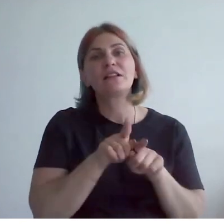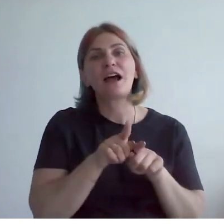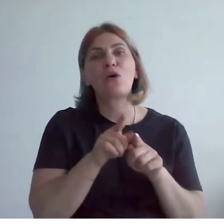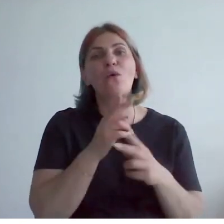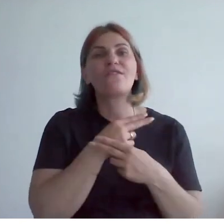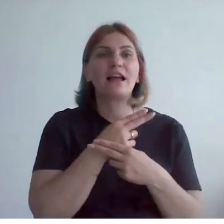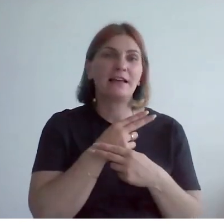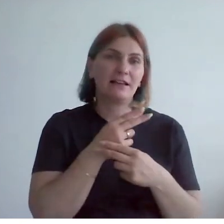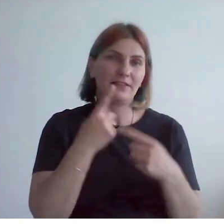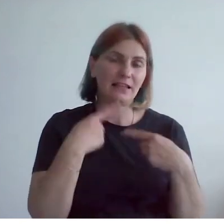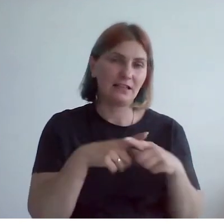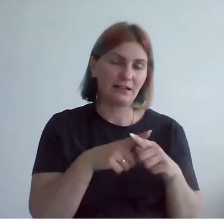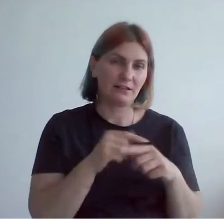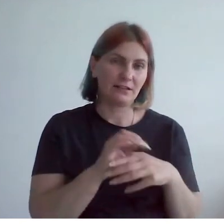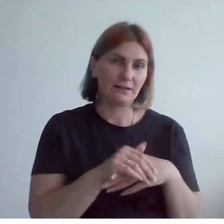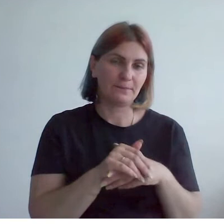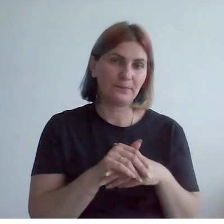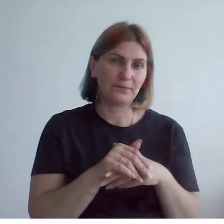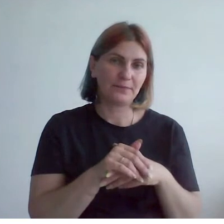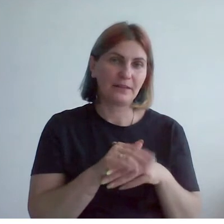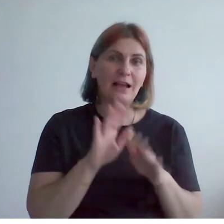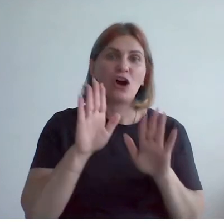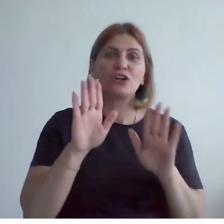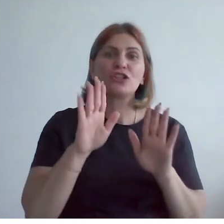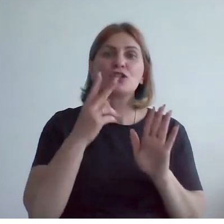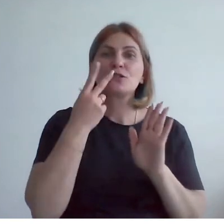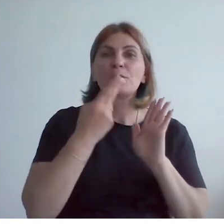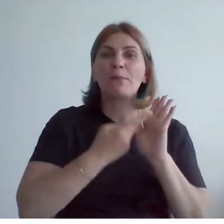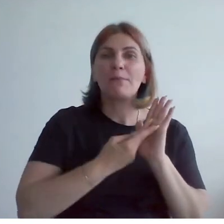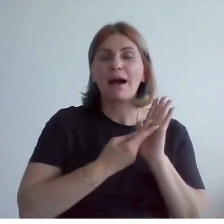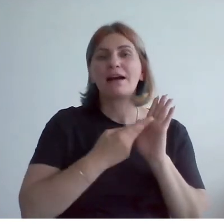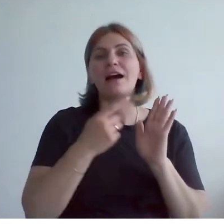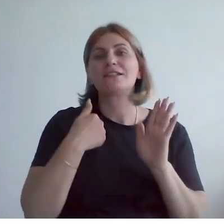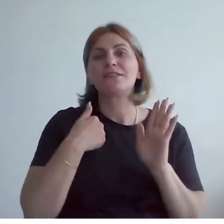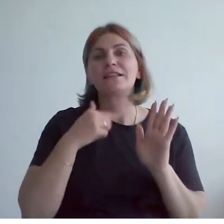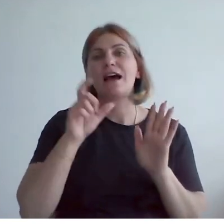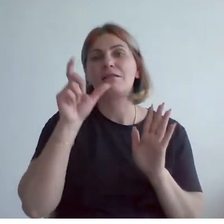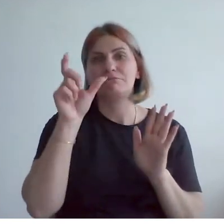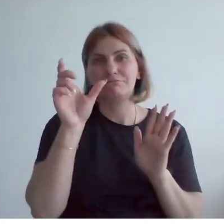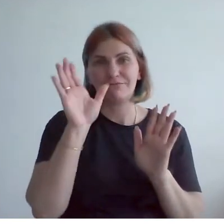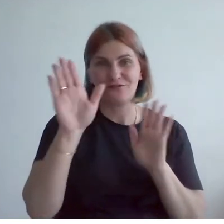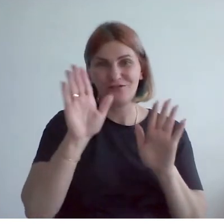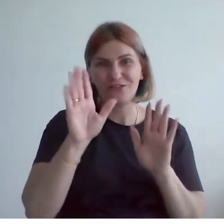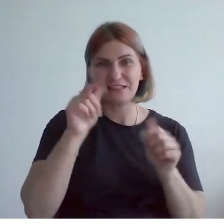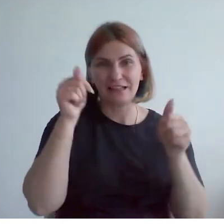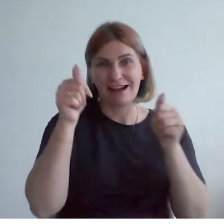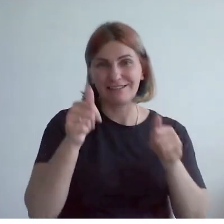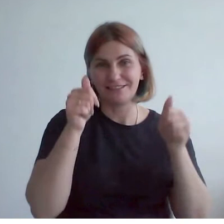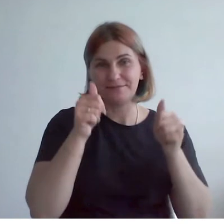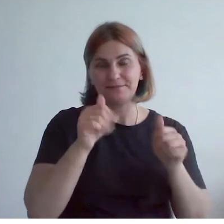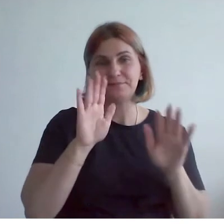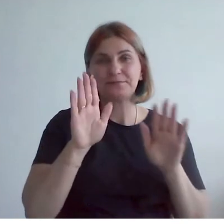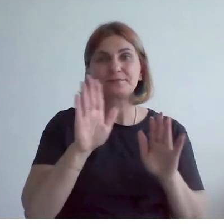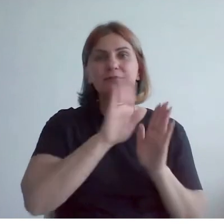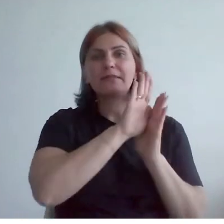технике. Режиссер нам по-прежнему показывает кадры выставки, на которых стены